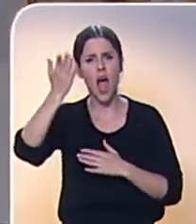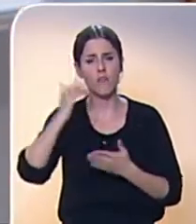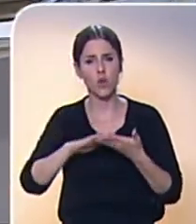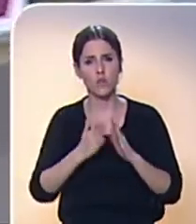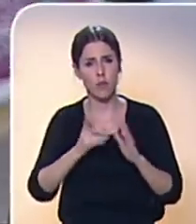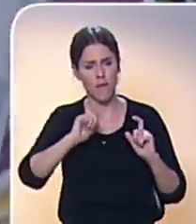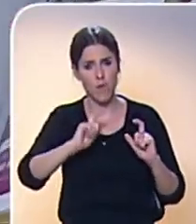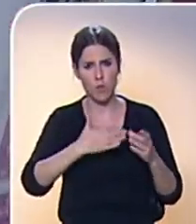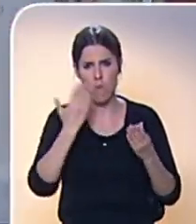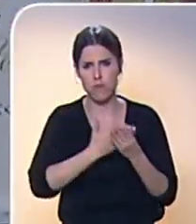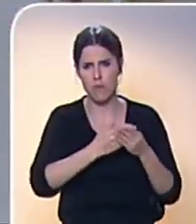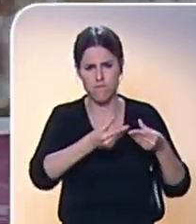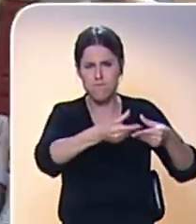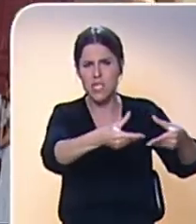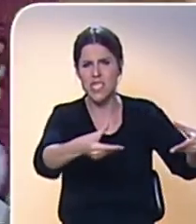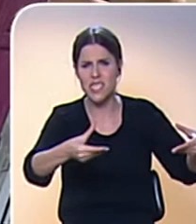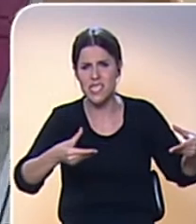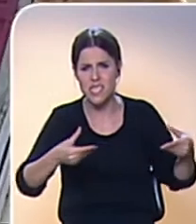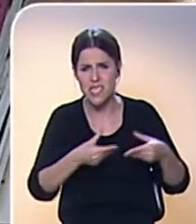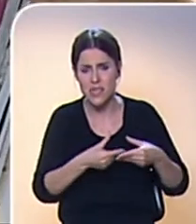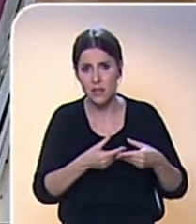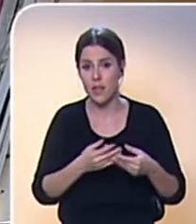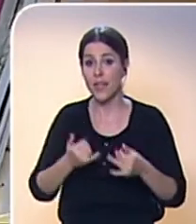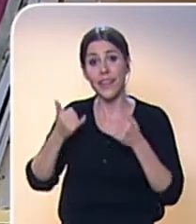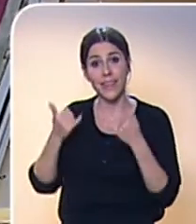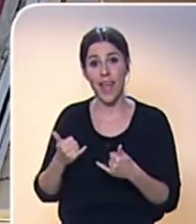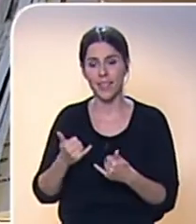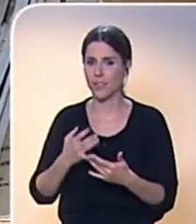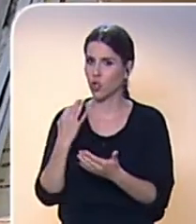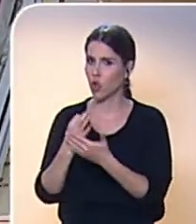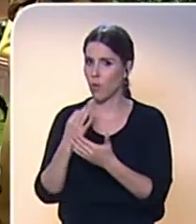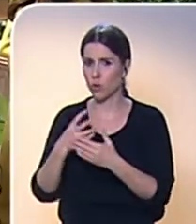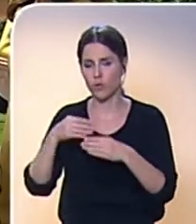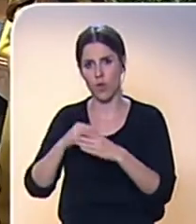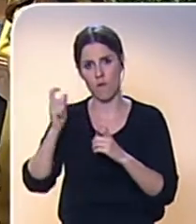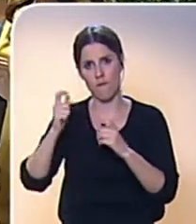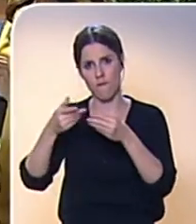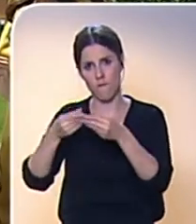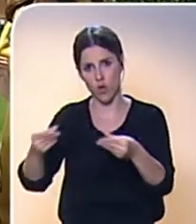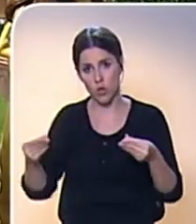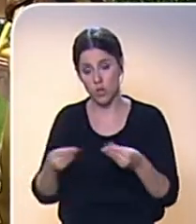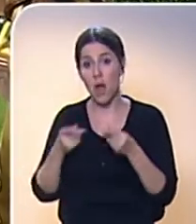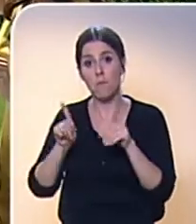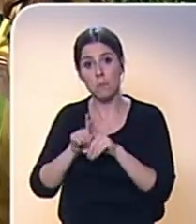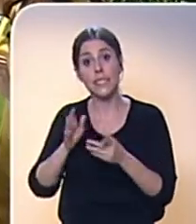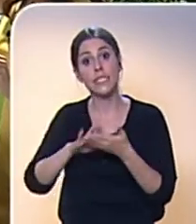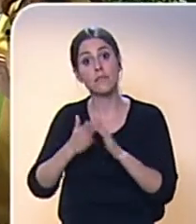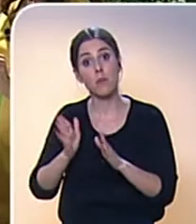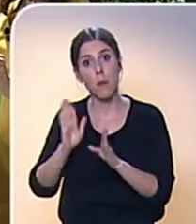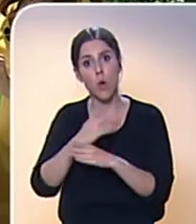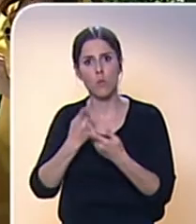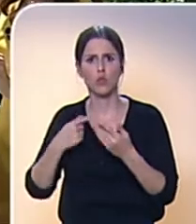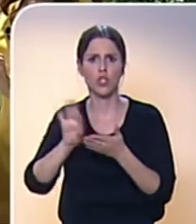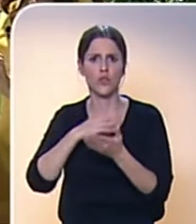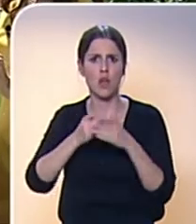fotky. Dnes je úplně nejlepší archivací nebo vůbec prezentací těch svatelních fotografií toho